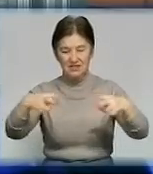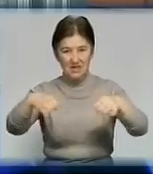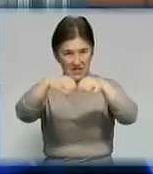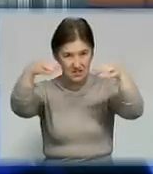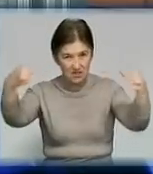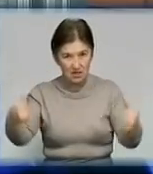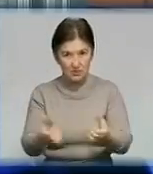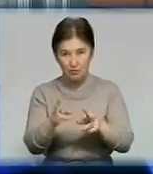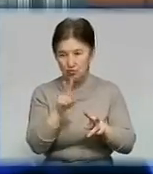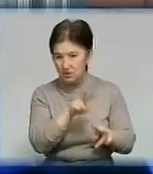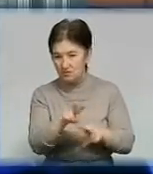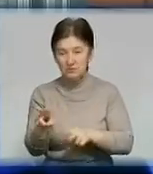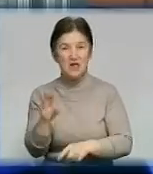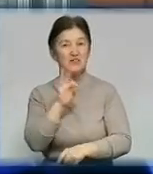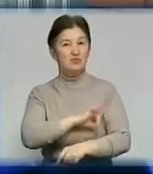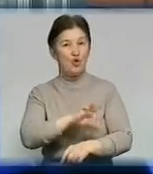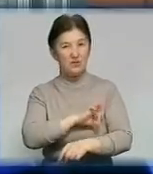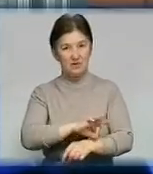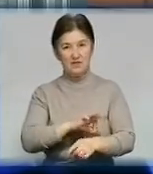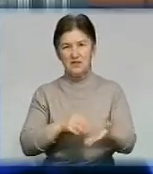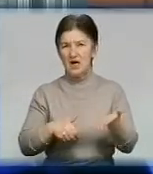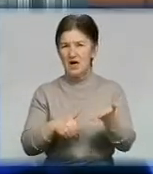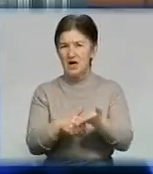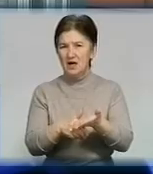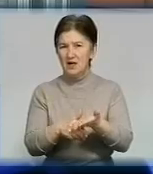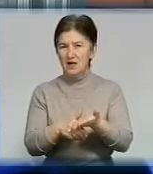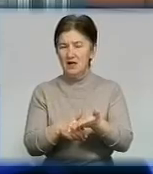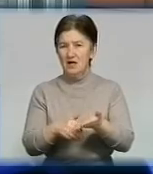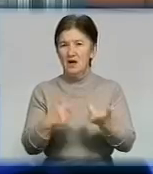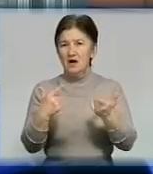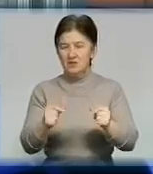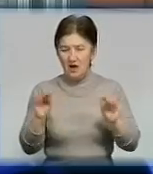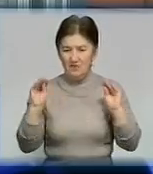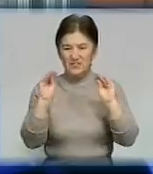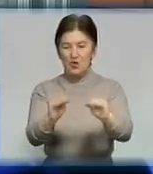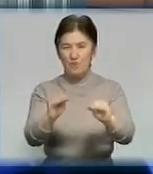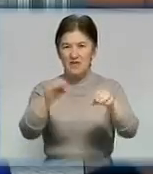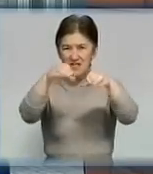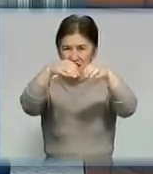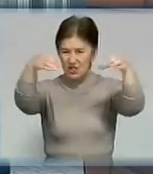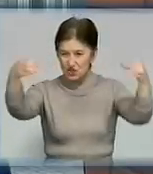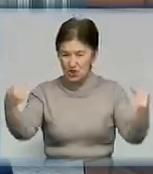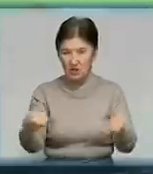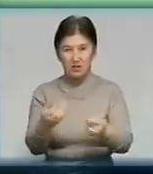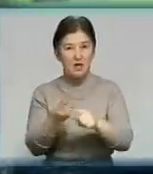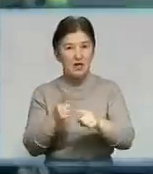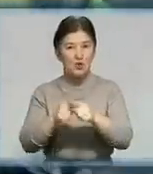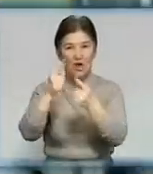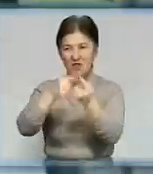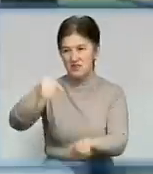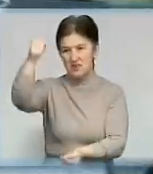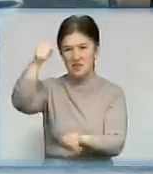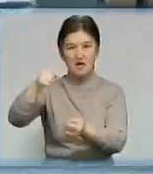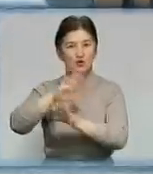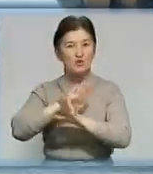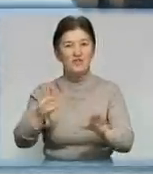забороняється експлуатація транспортних засобів, на яких встановлені шини, які не відповідають сезонові. Також вводяться